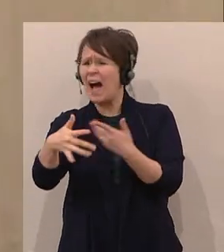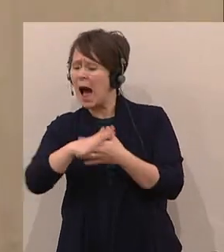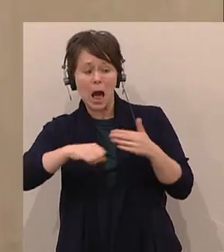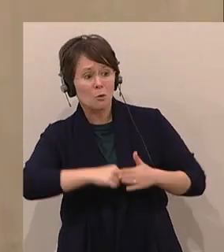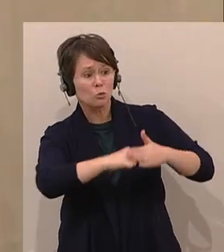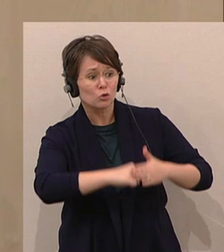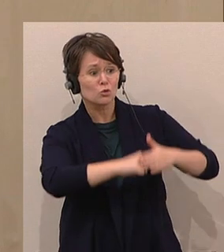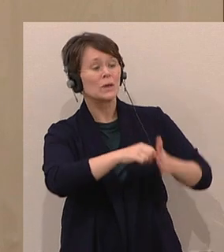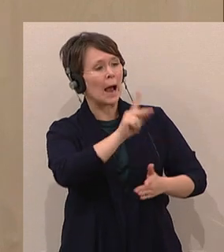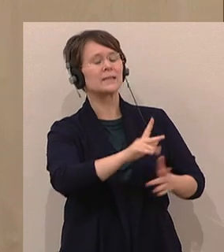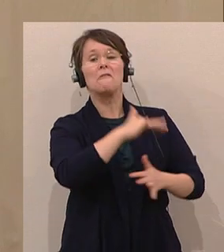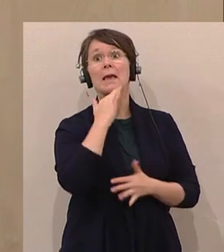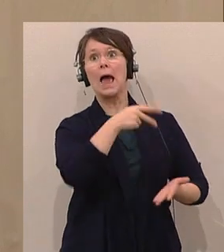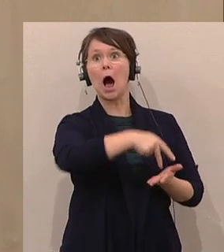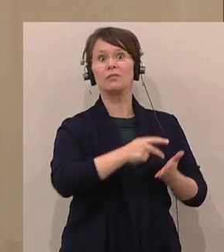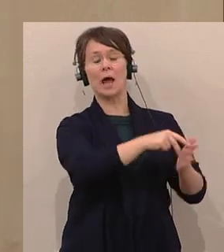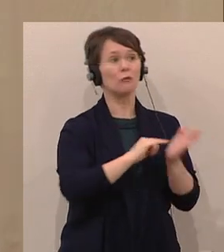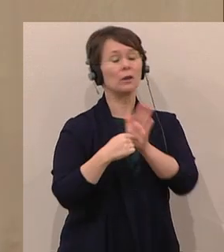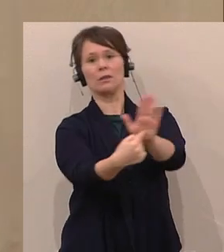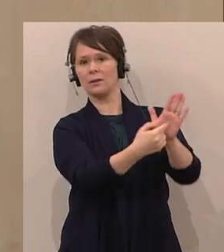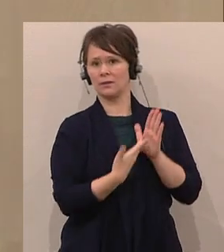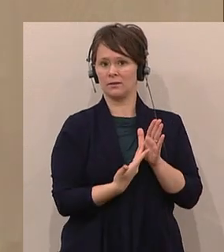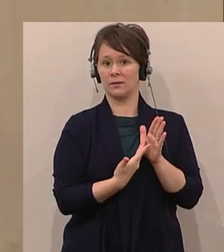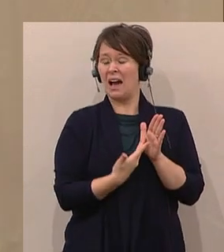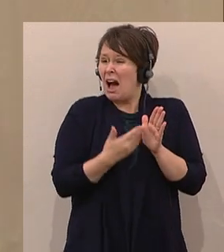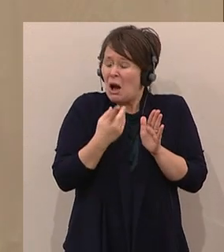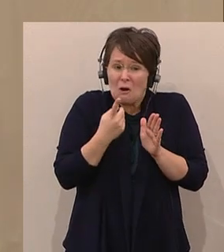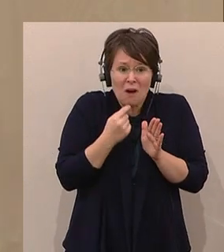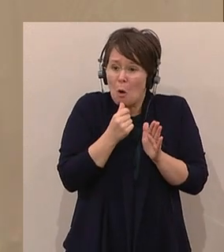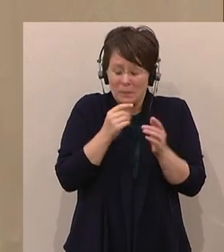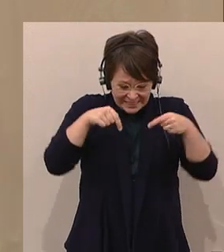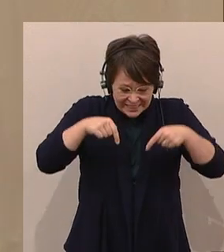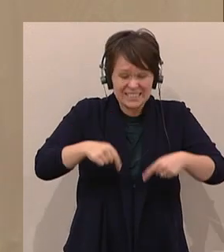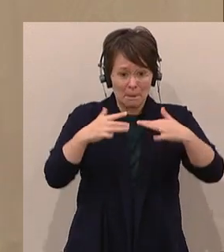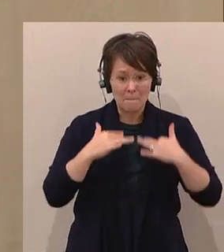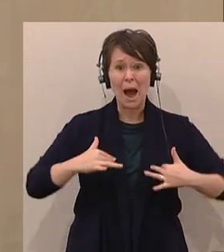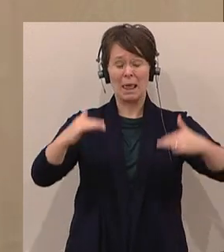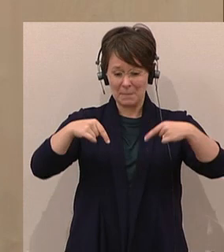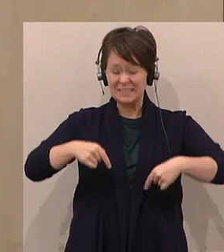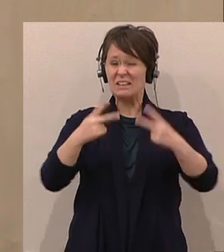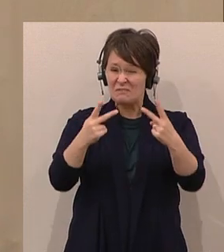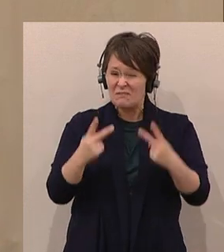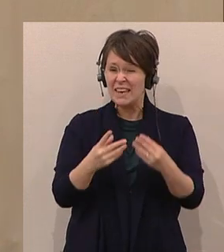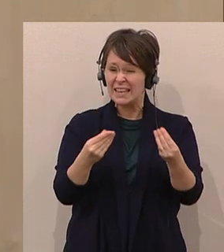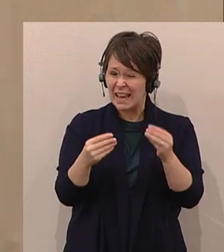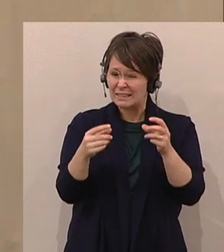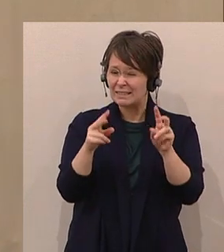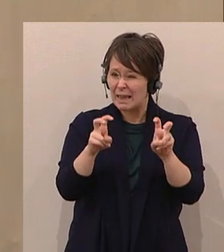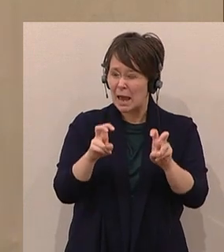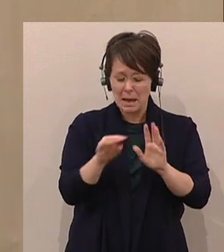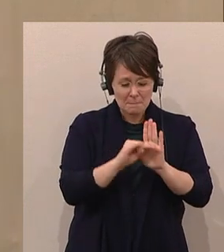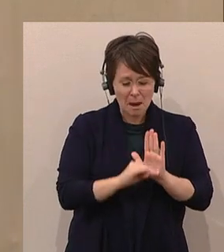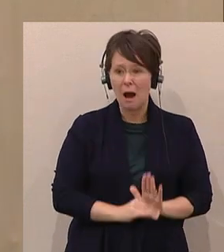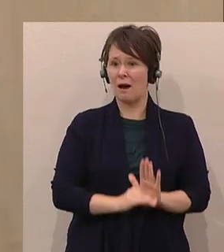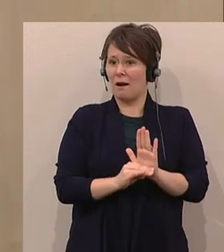möglichst viel auftreten kann. Warum können wir unsere wichtigen parlamentarischen Angelegenheiten nicht